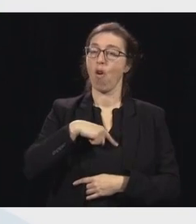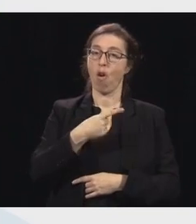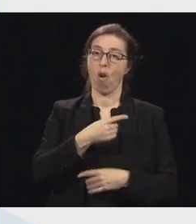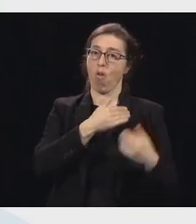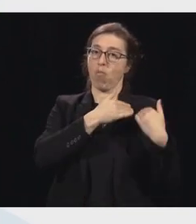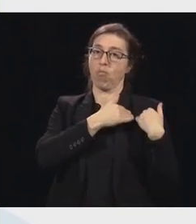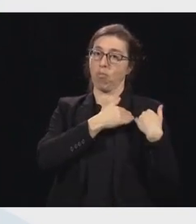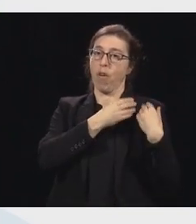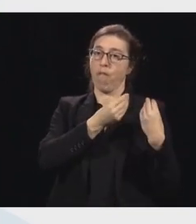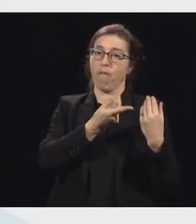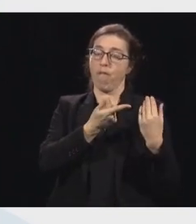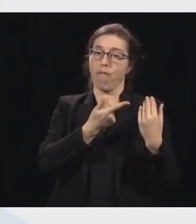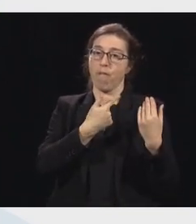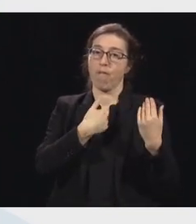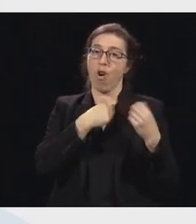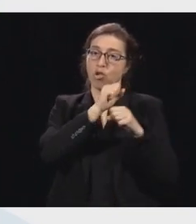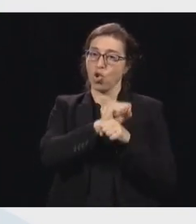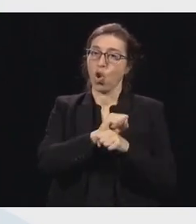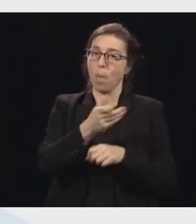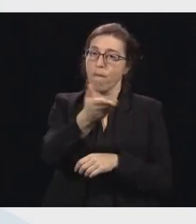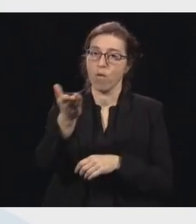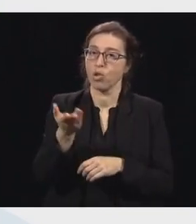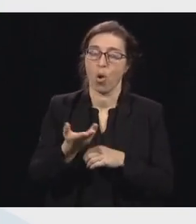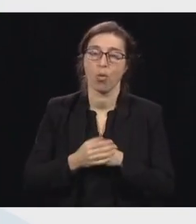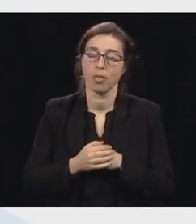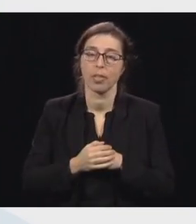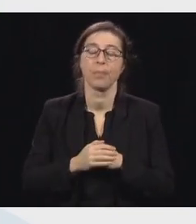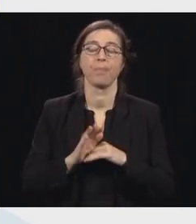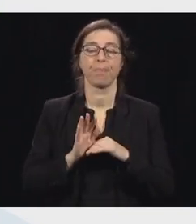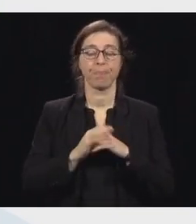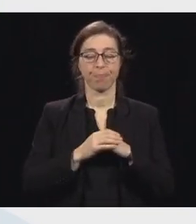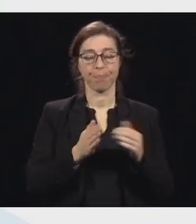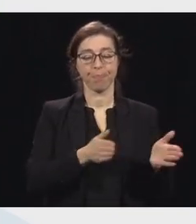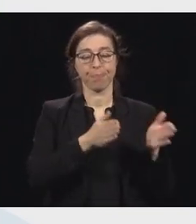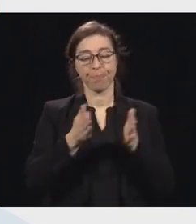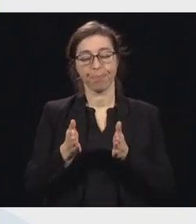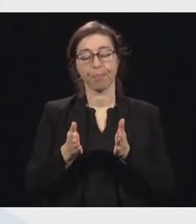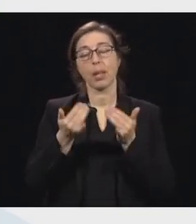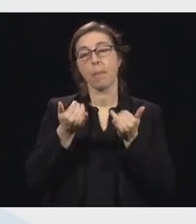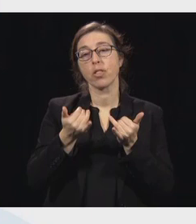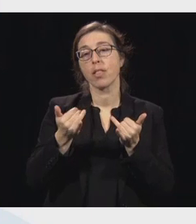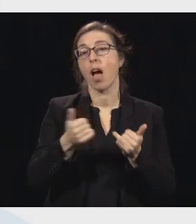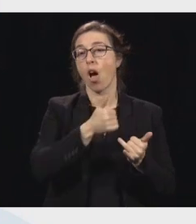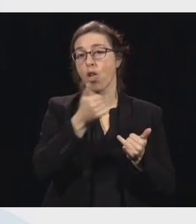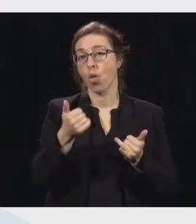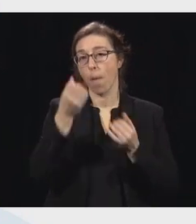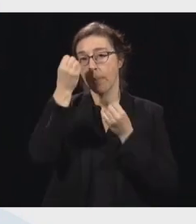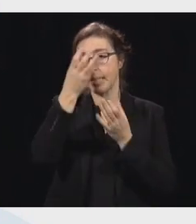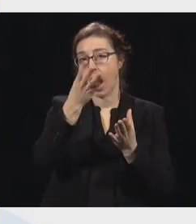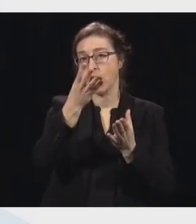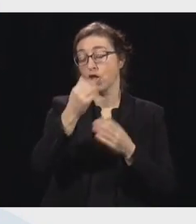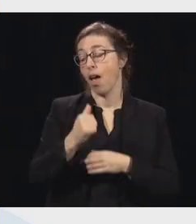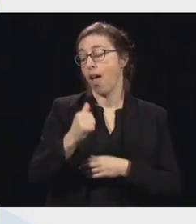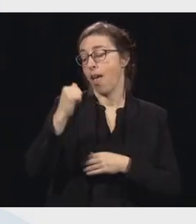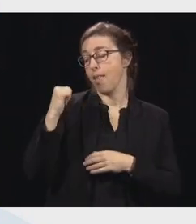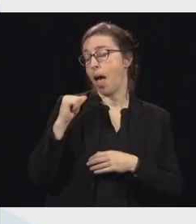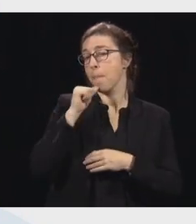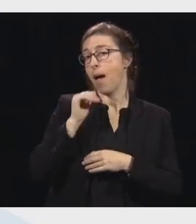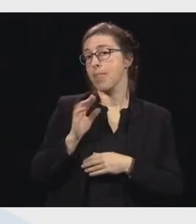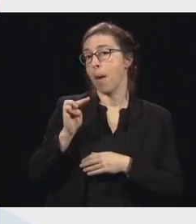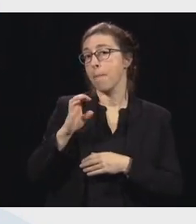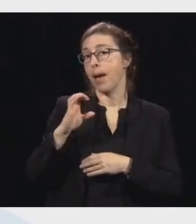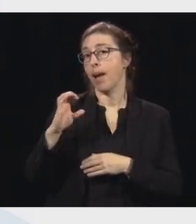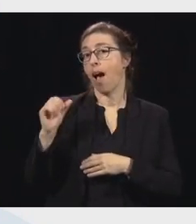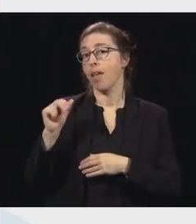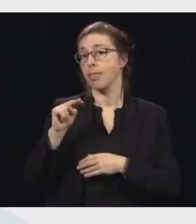de ce côté-là. Maintenant, un message. Daniel le disait hier, mais je veux le répéter.